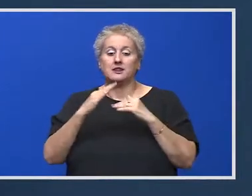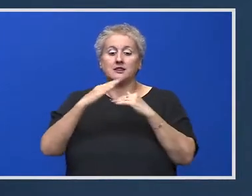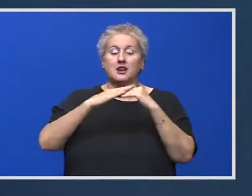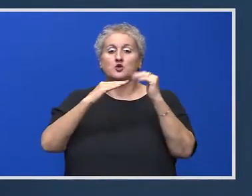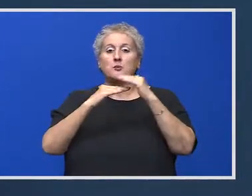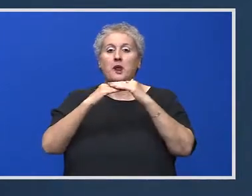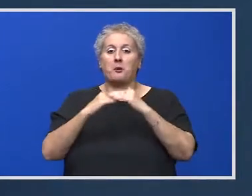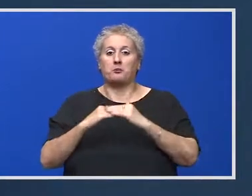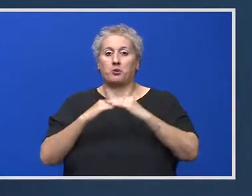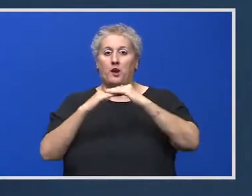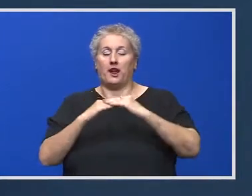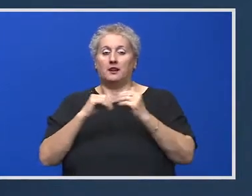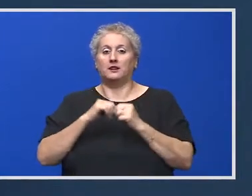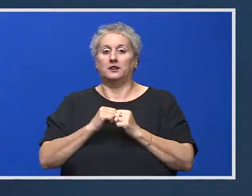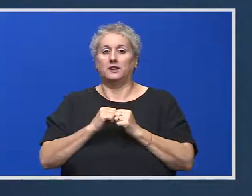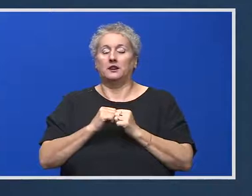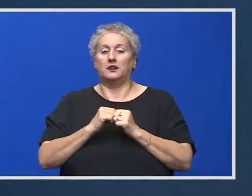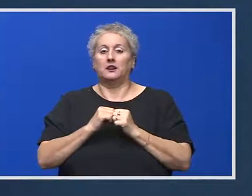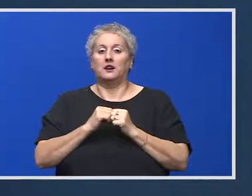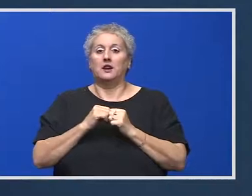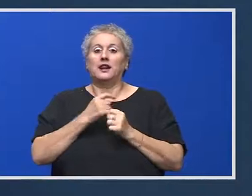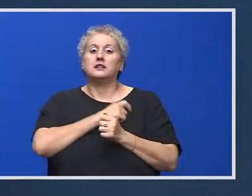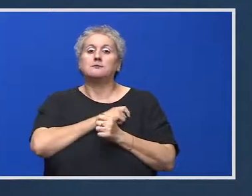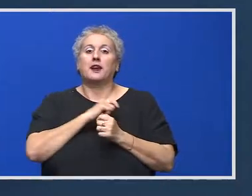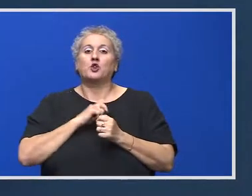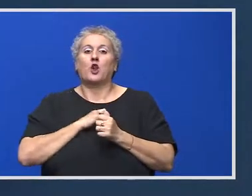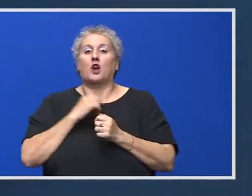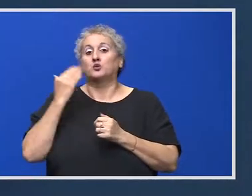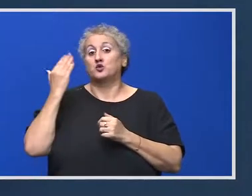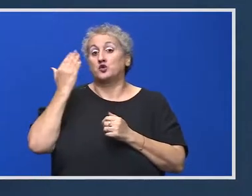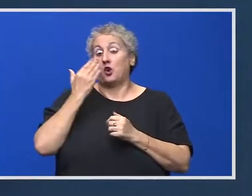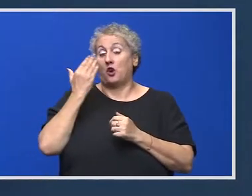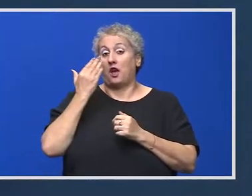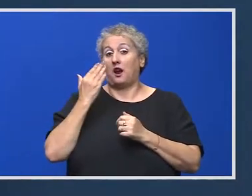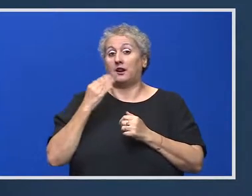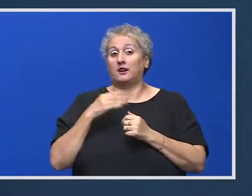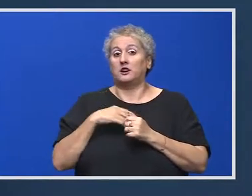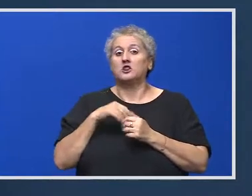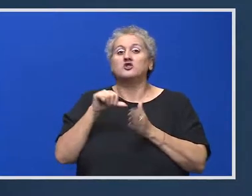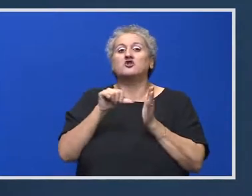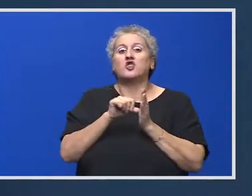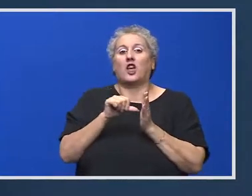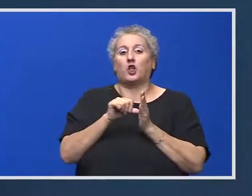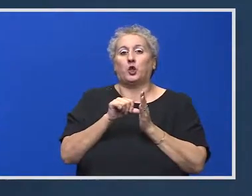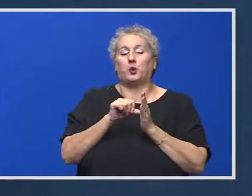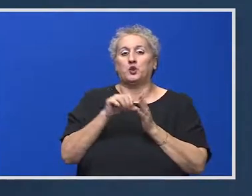Această suprapunere s-ar elimina. Inspectoratul școlar, Centrul Județean